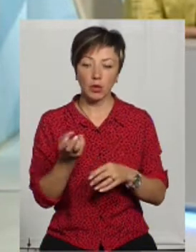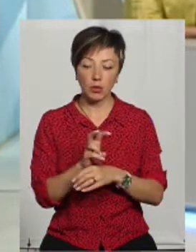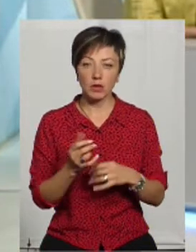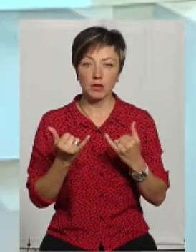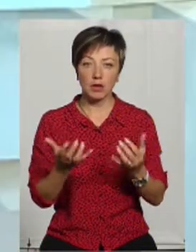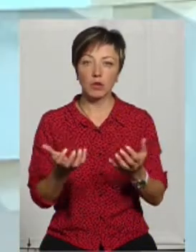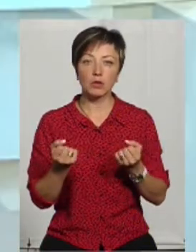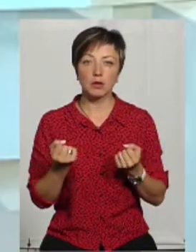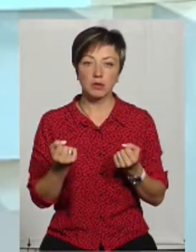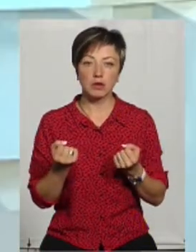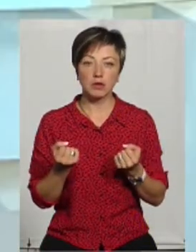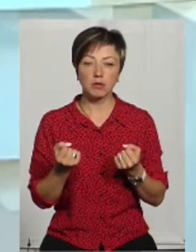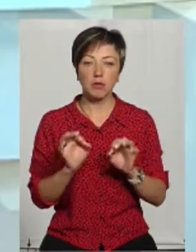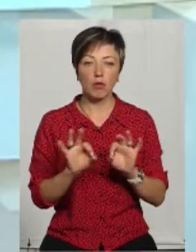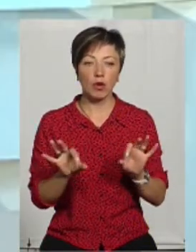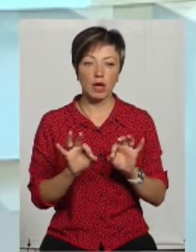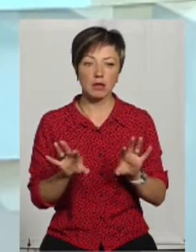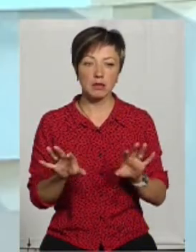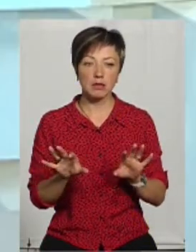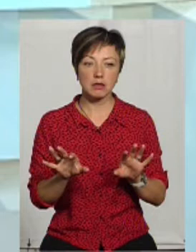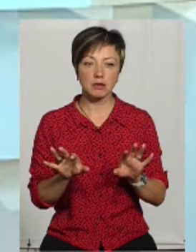пояснень?